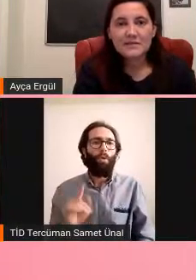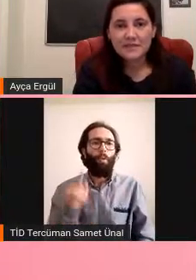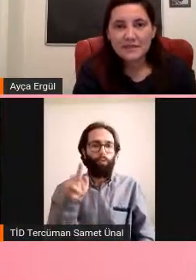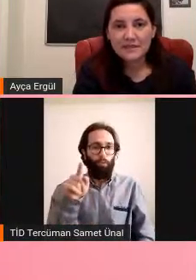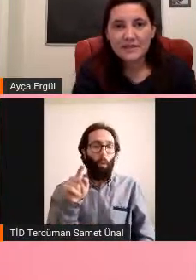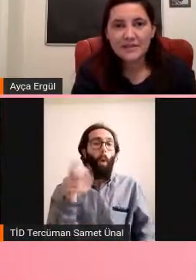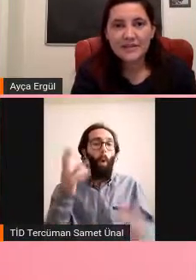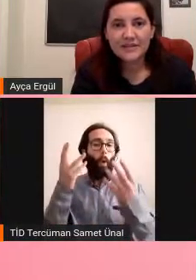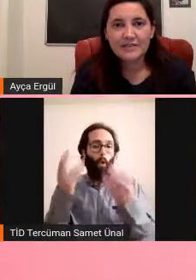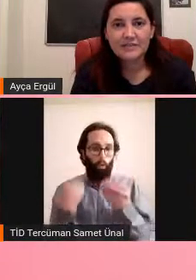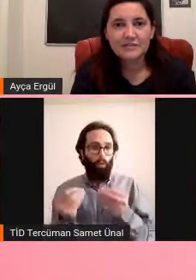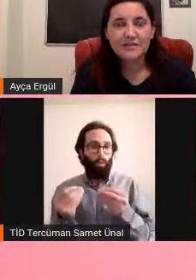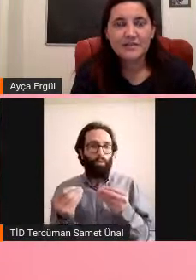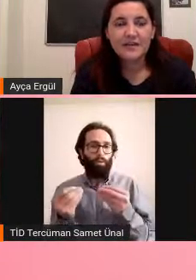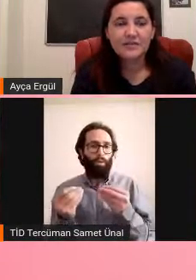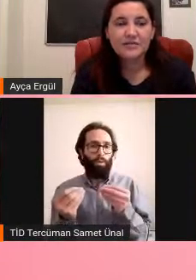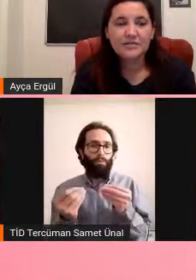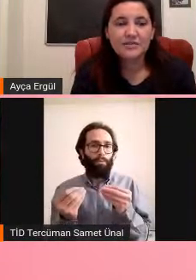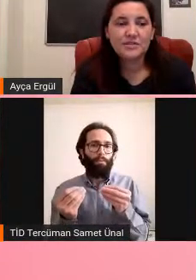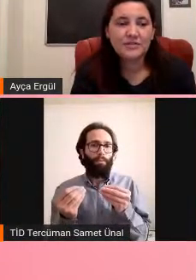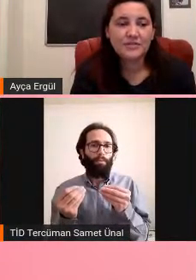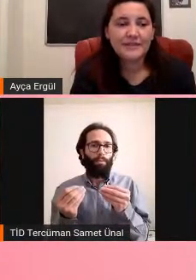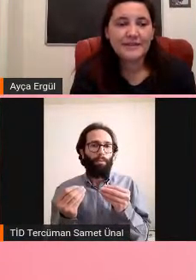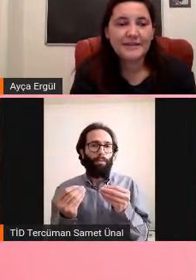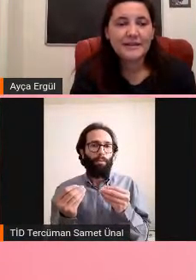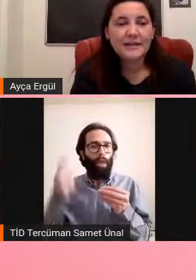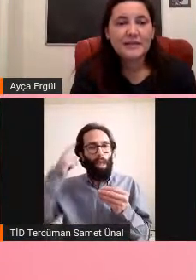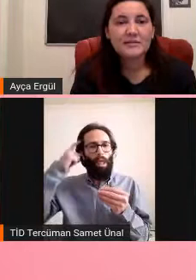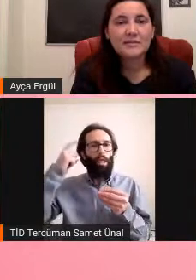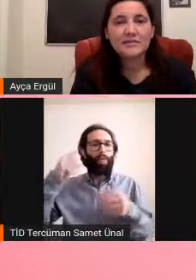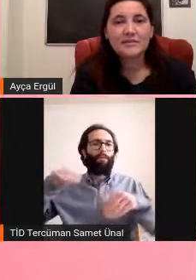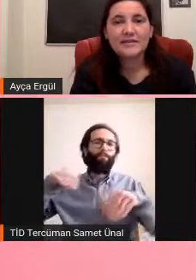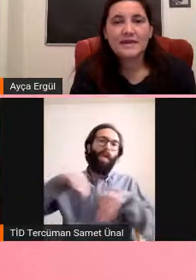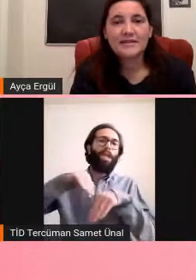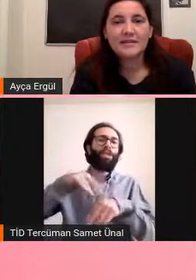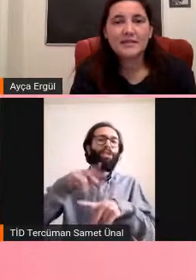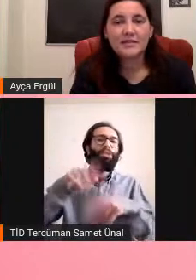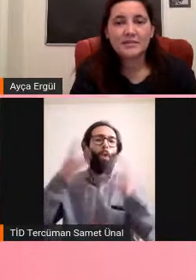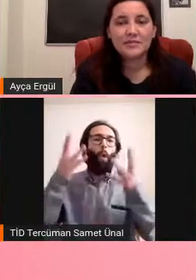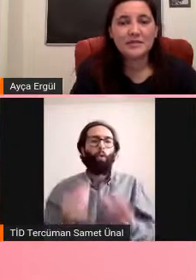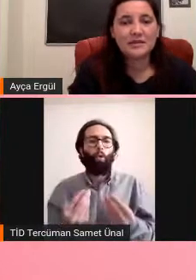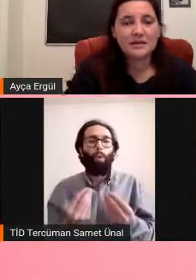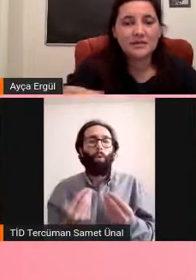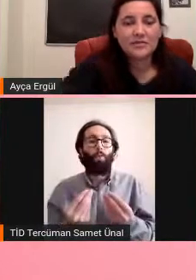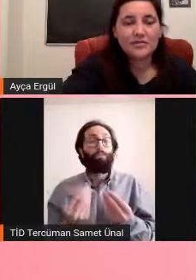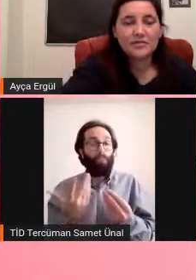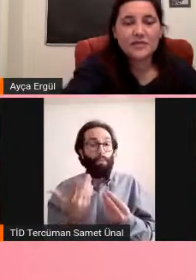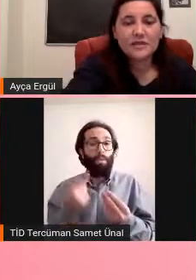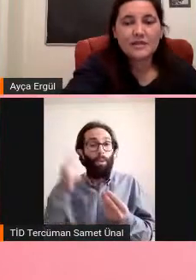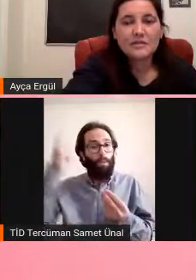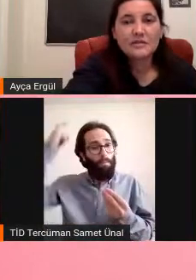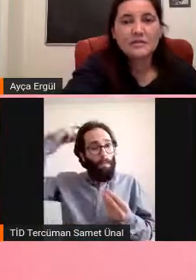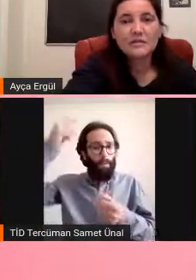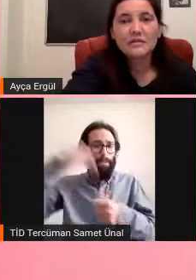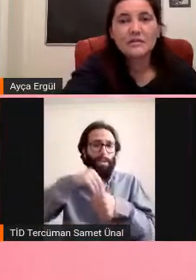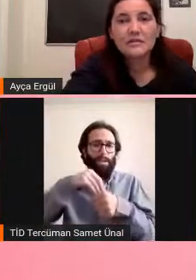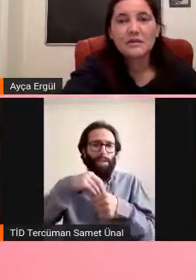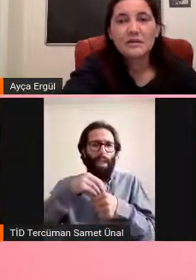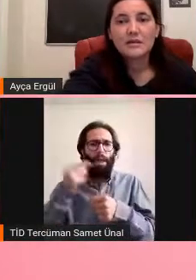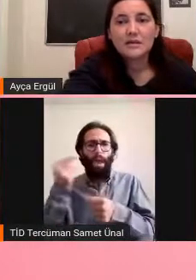tamamen bir şeye yol açabiliyor pelce yol açabiliyor beyinde. Ama burada yer yer hipoksi kalanlar görmüşler.